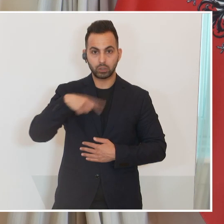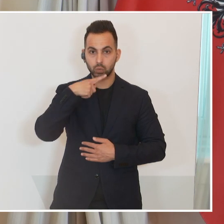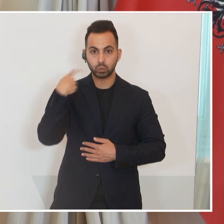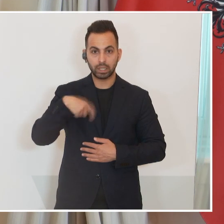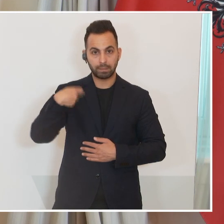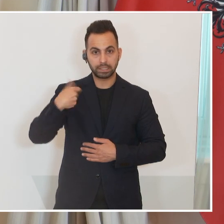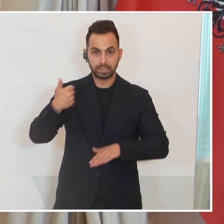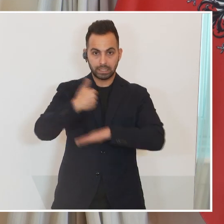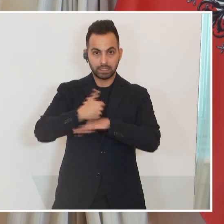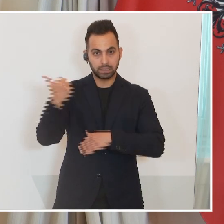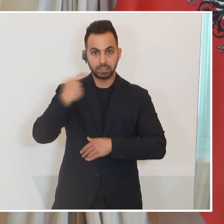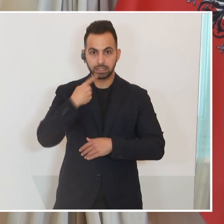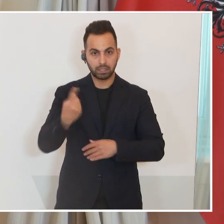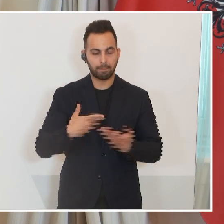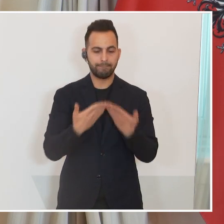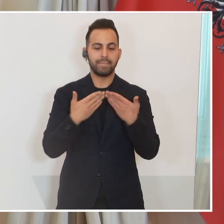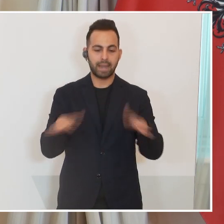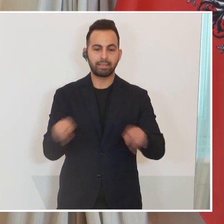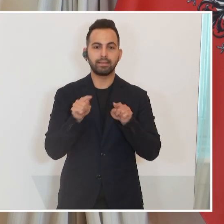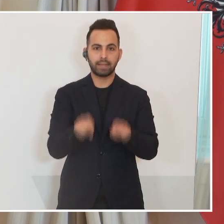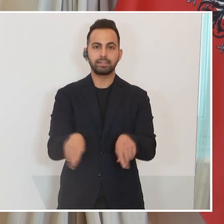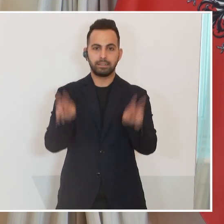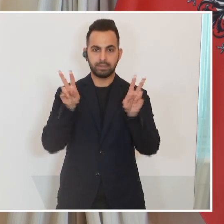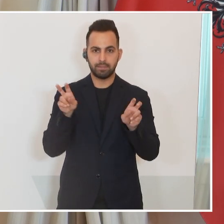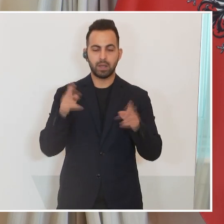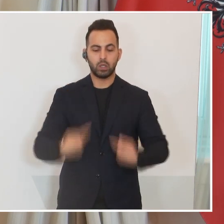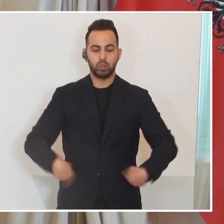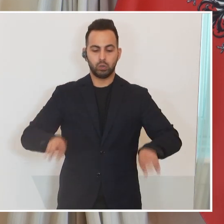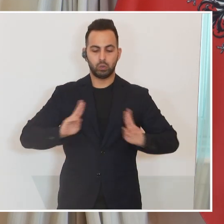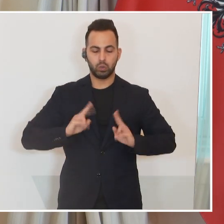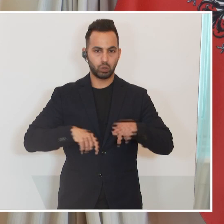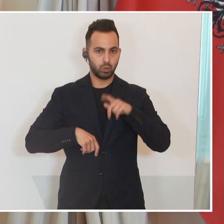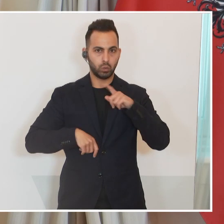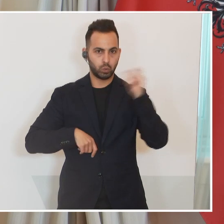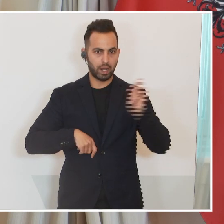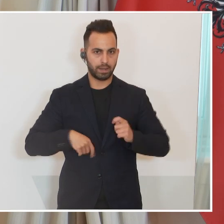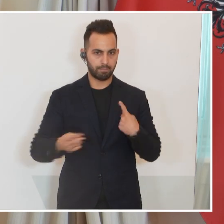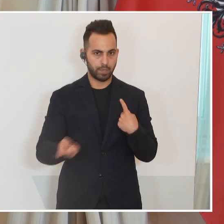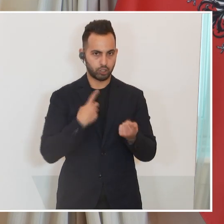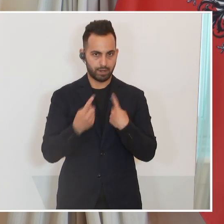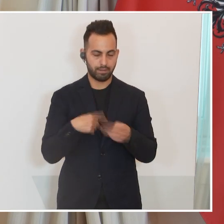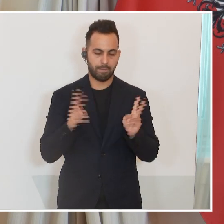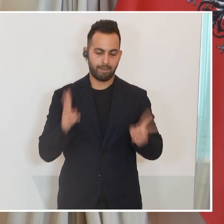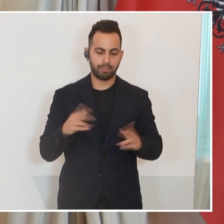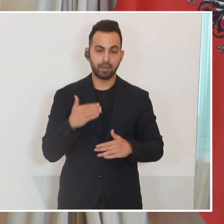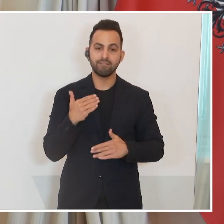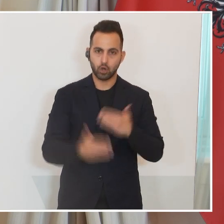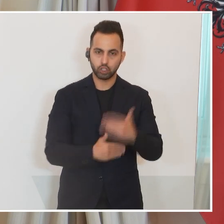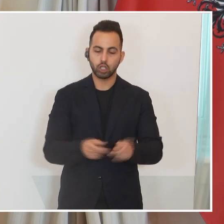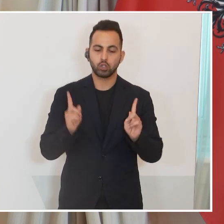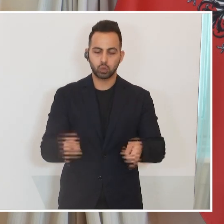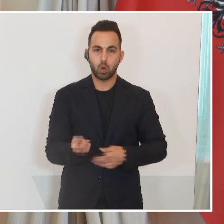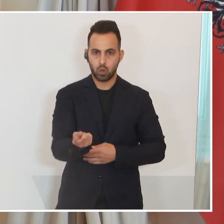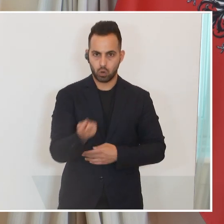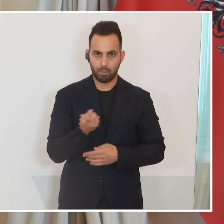er bereit ist, das Thema wieder stärker mit der Ukraine zu verhandeln und dass es hier Fortschritte geben soll.